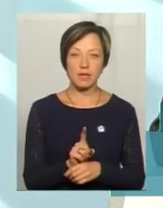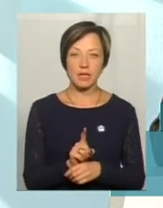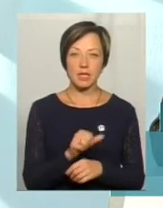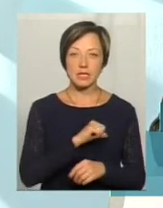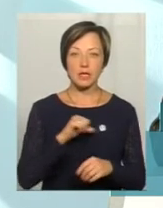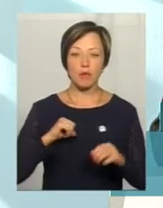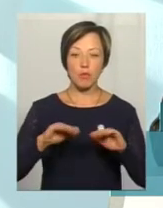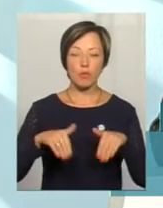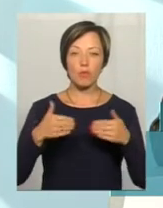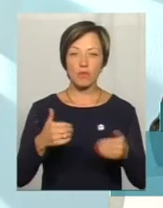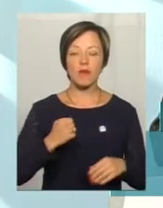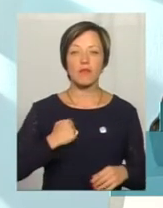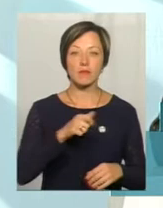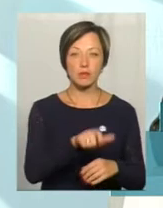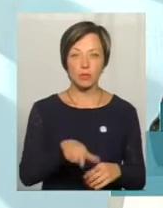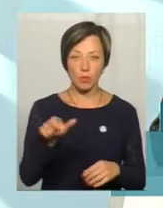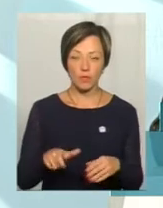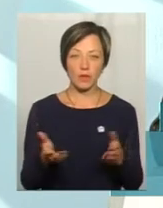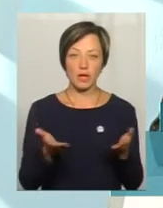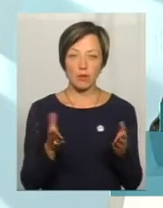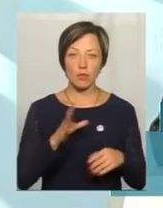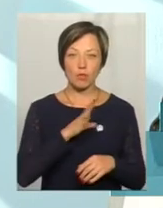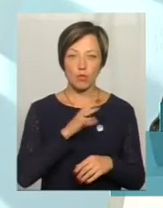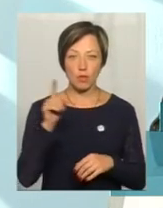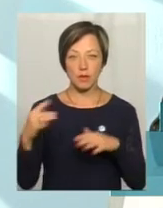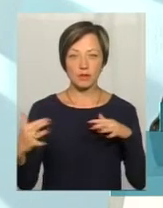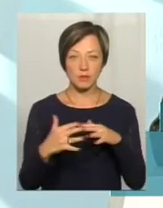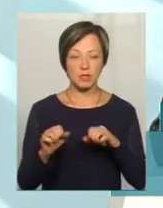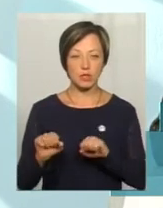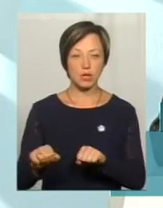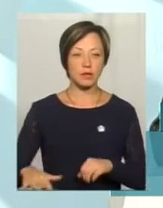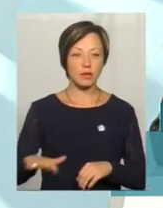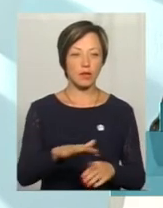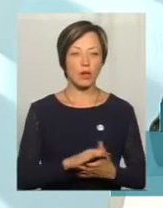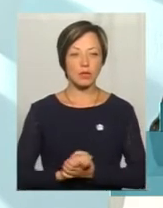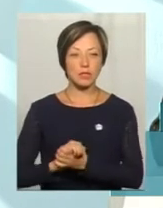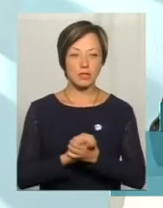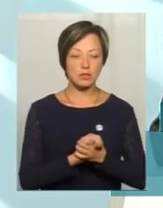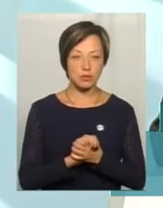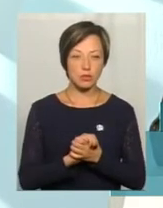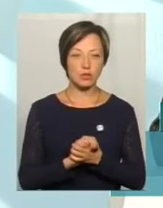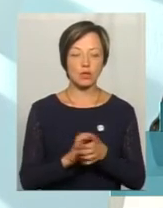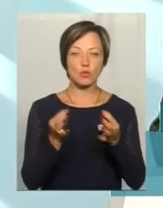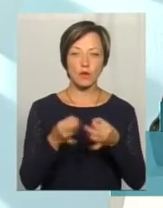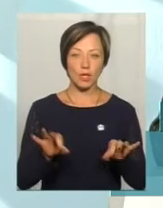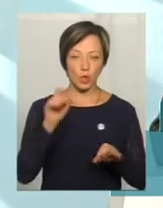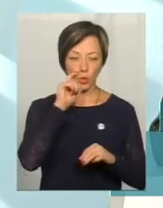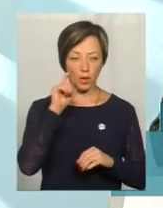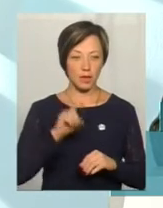пропонували добровольці, які були на передовій, які захищали територіальну цілісність і сувалінітет України.